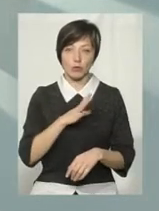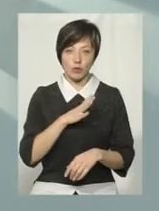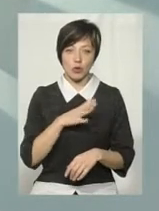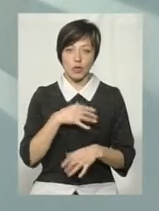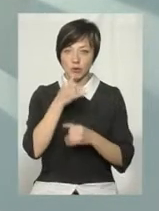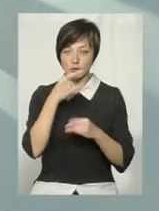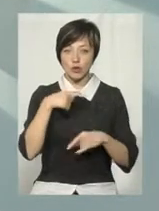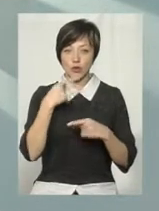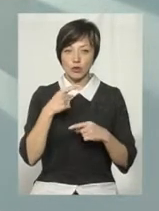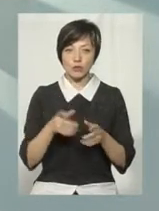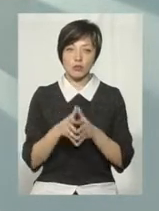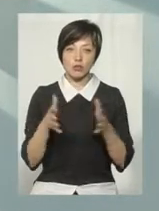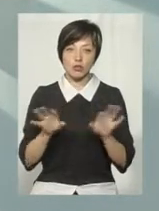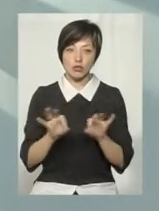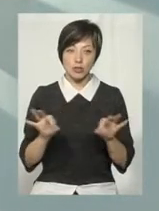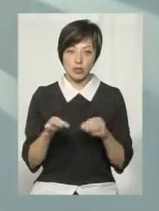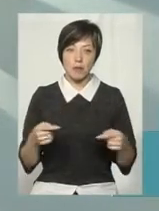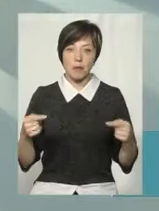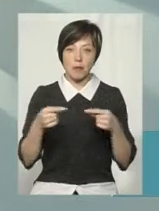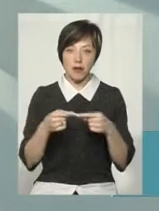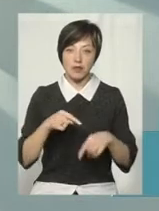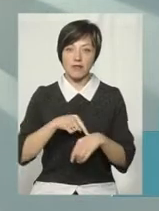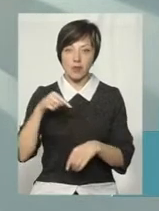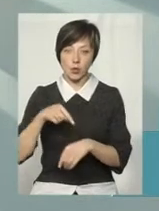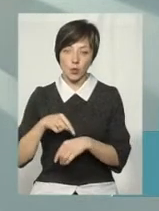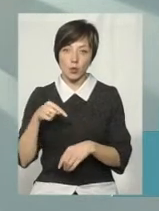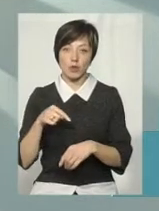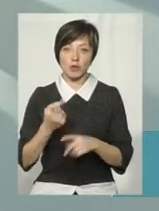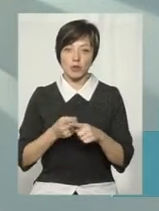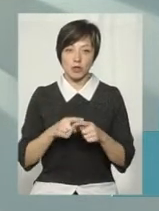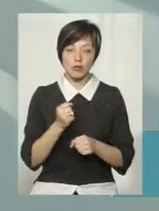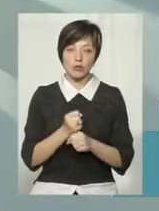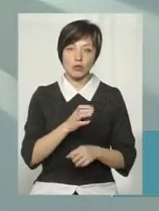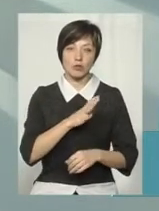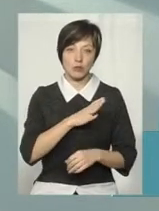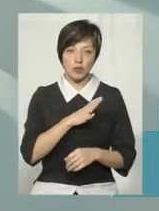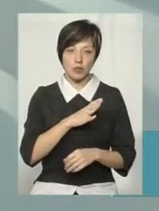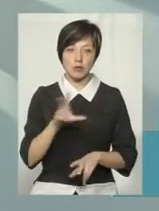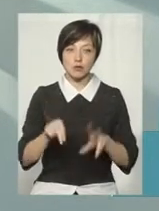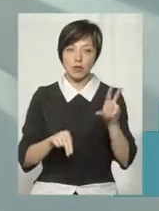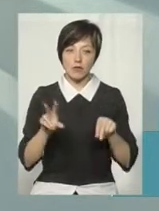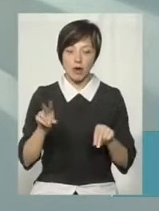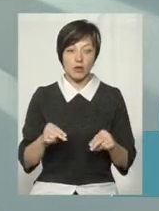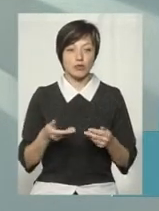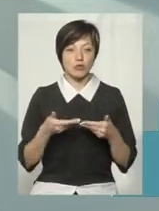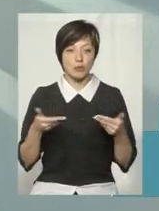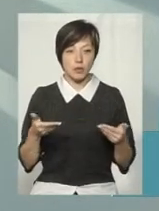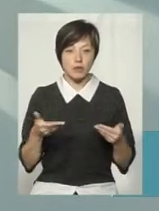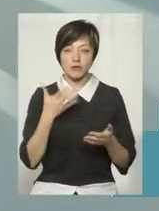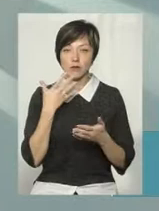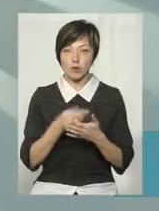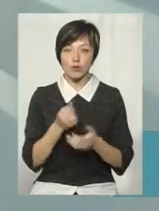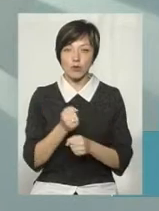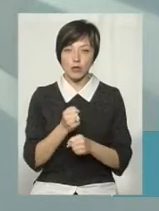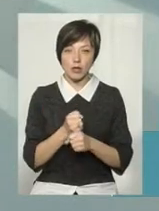можу зараз говорити щось більше, але все ж таки певні відгуки по цій роботі були, але сподіваюся, що ми в своїй